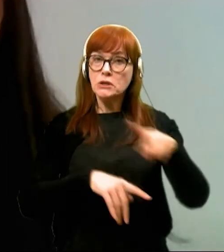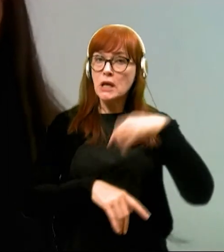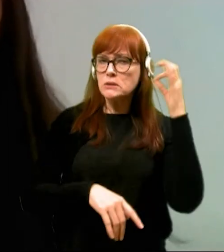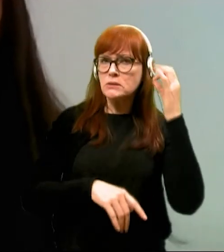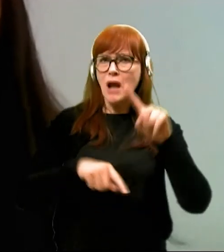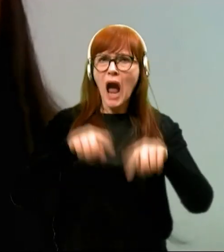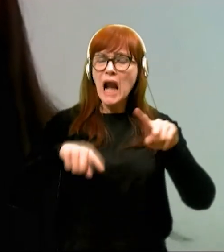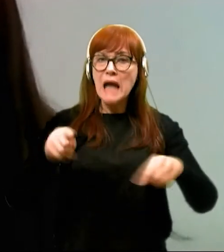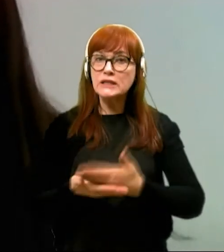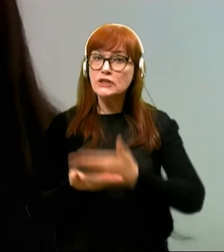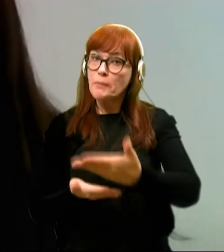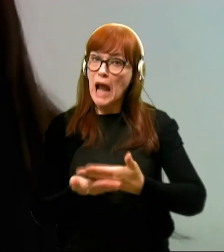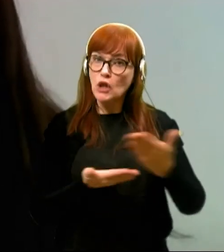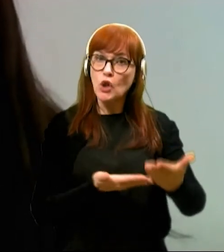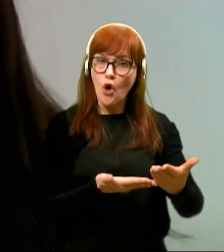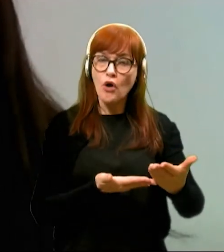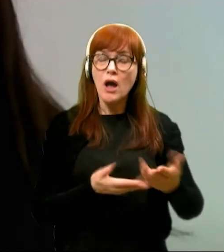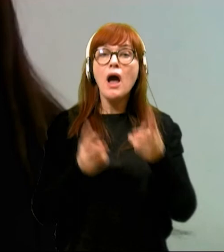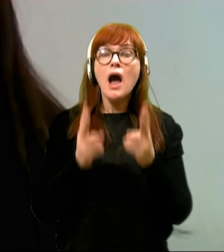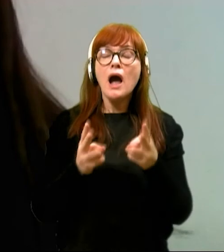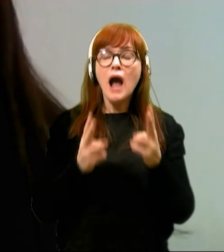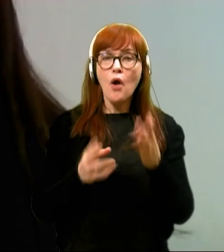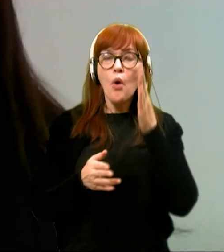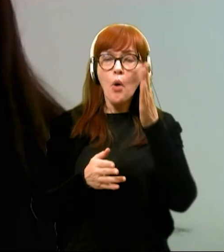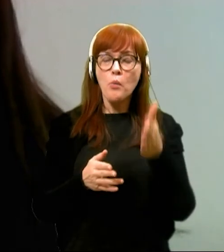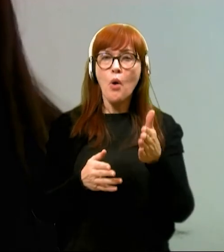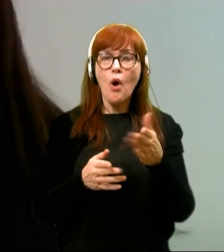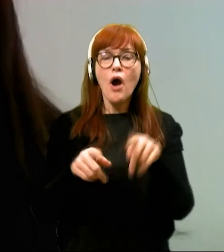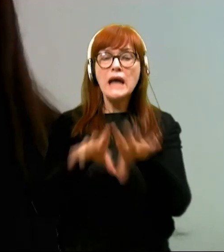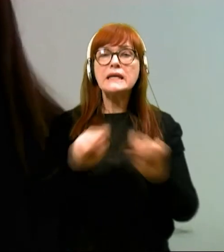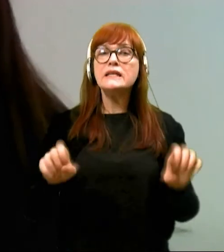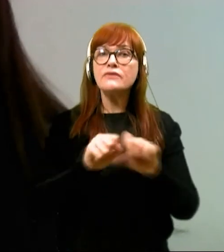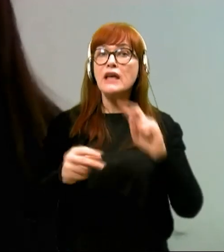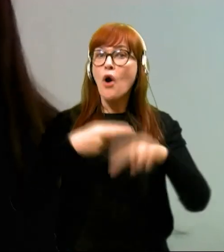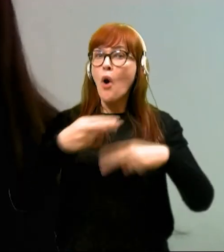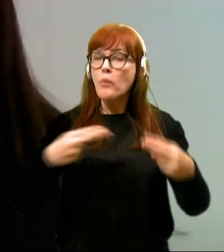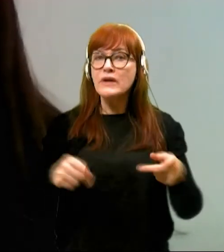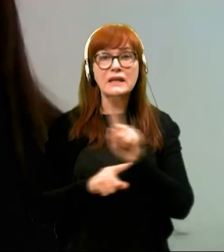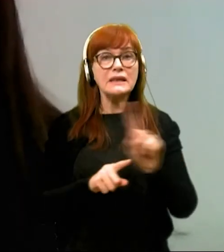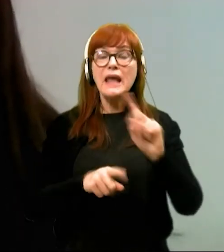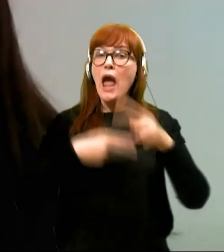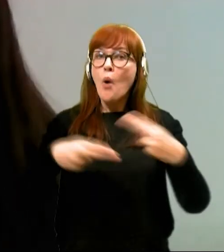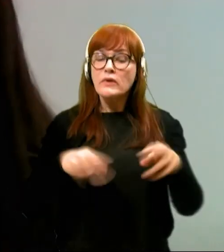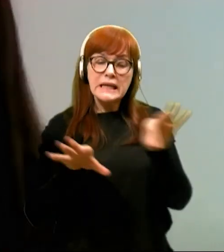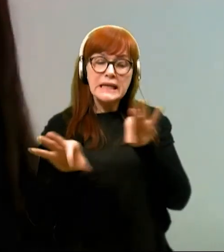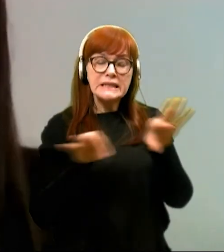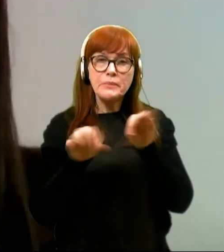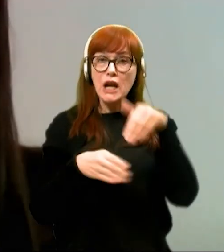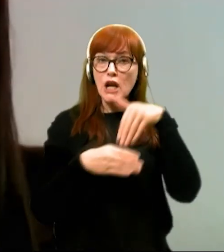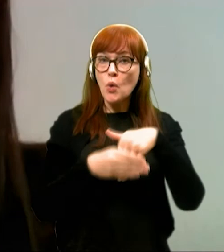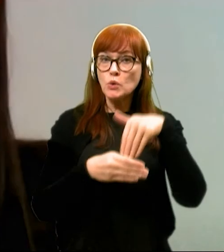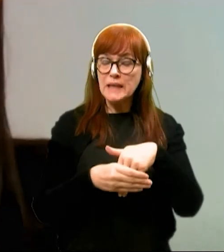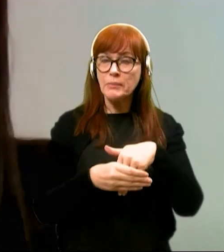različnih predlogov in pa kako bo z izvedbo obveznih, neobveznih, izbirnih vsebin,